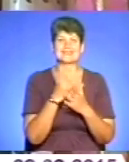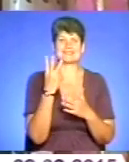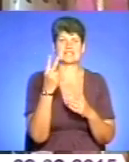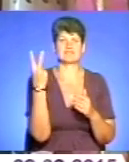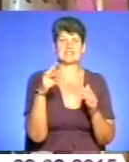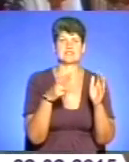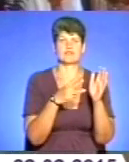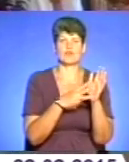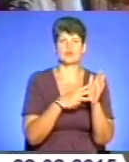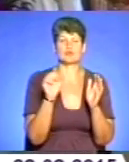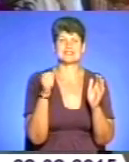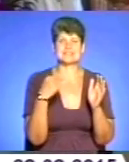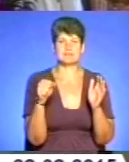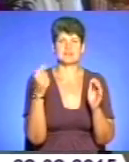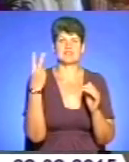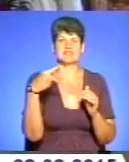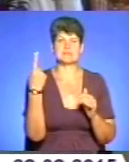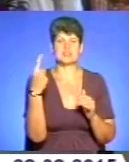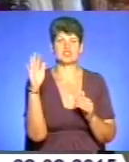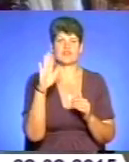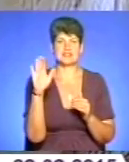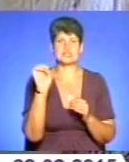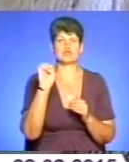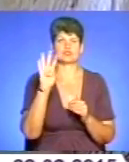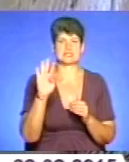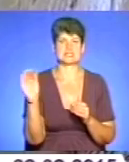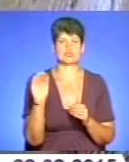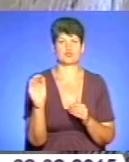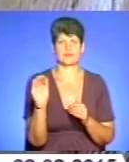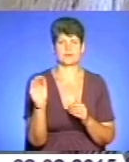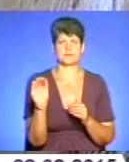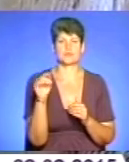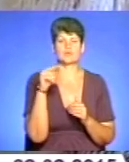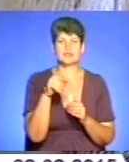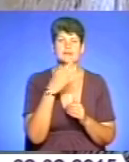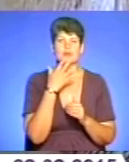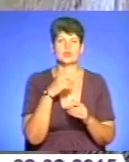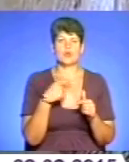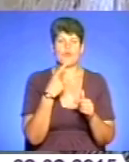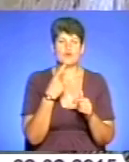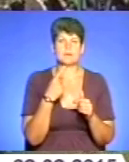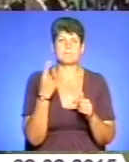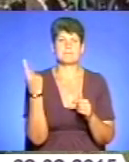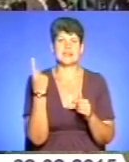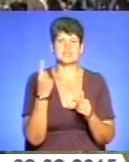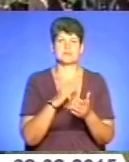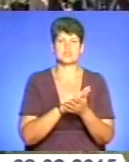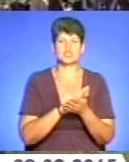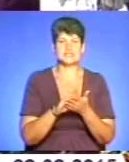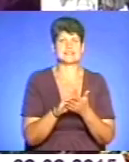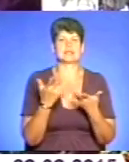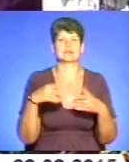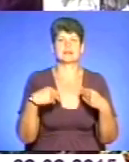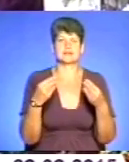серпня, 21 вересня і 14 жовтня. Про них у народі кажуть, перша Пречиста – жито засіває,